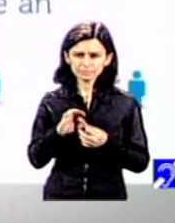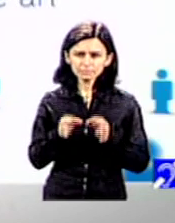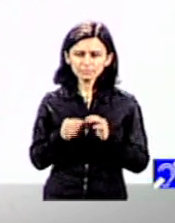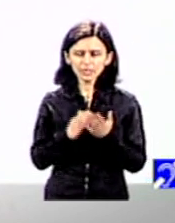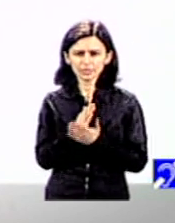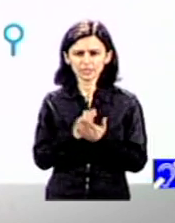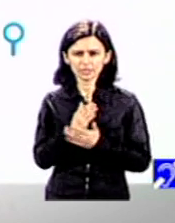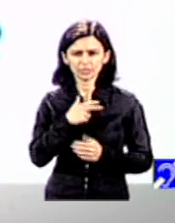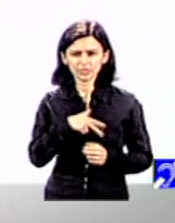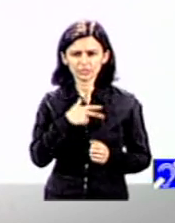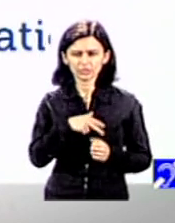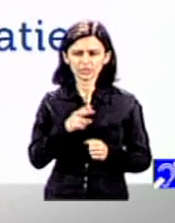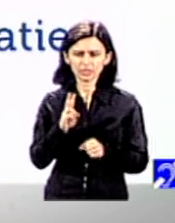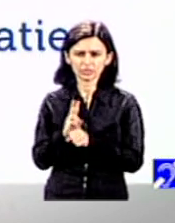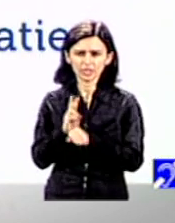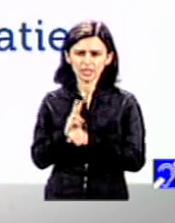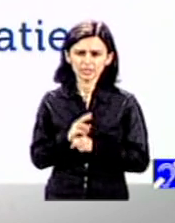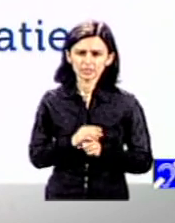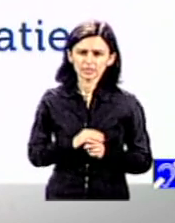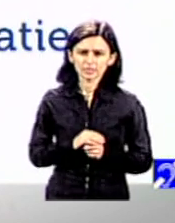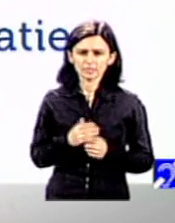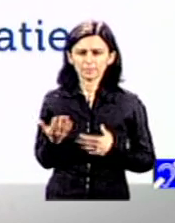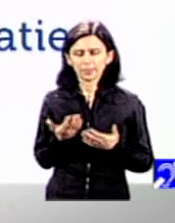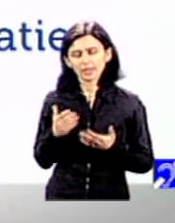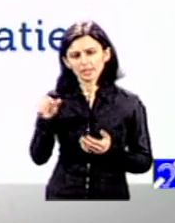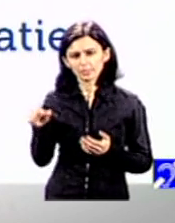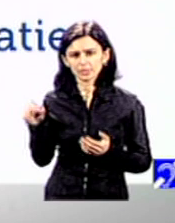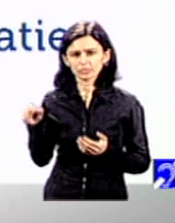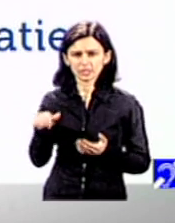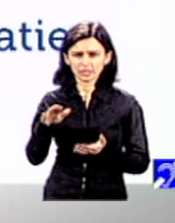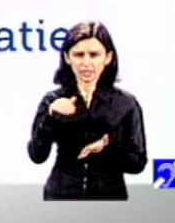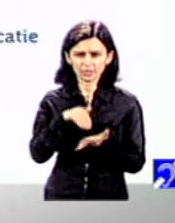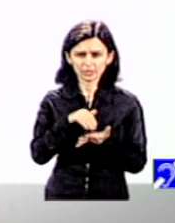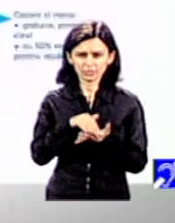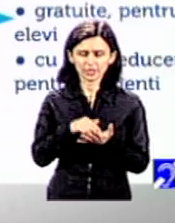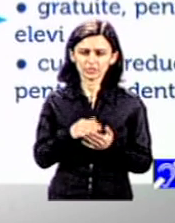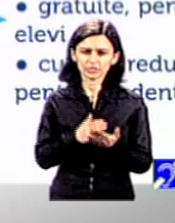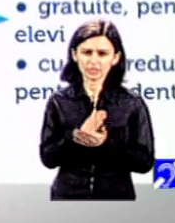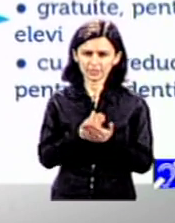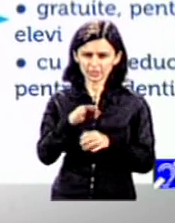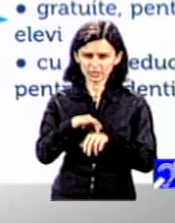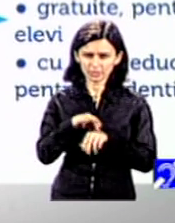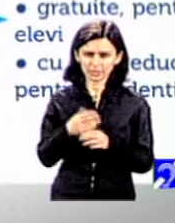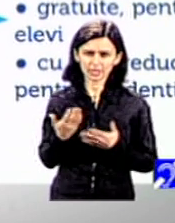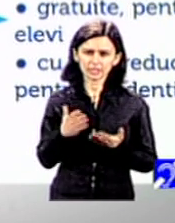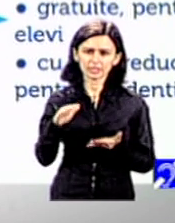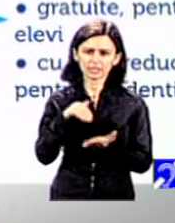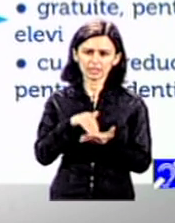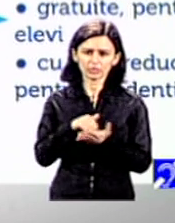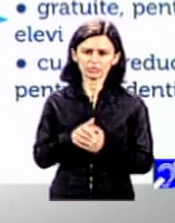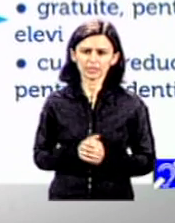servicii sociale și asistența de care aceste persoane au nevoie, inclusiv serviciile medicale de care au nevoie. Deci sunt